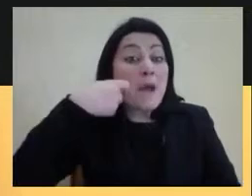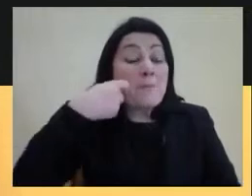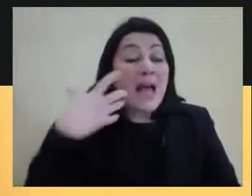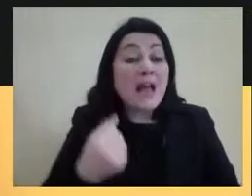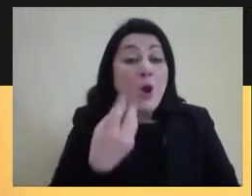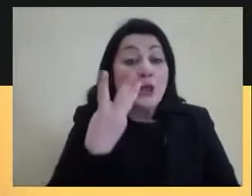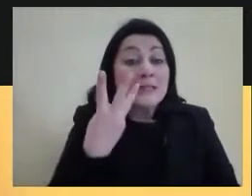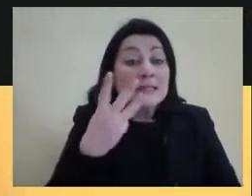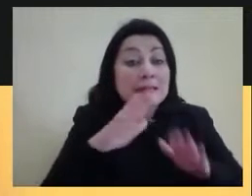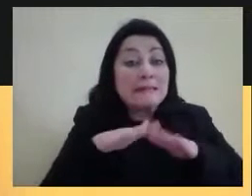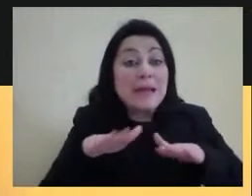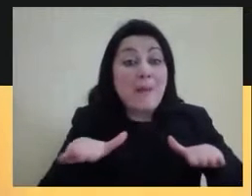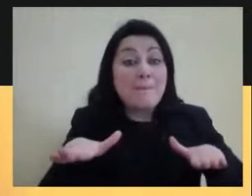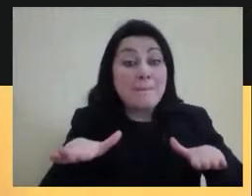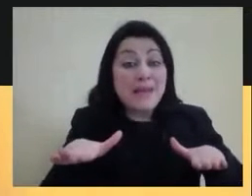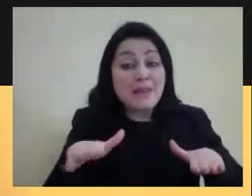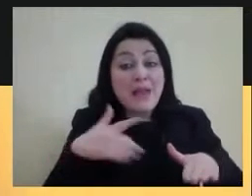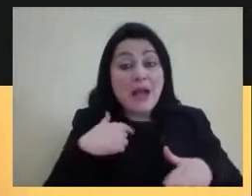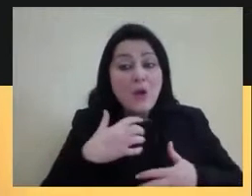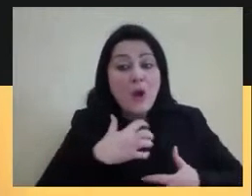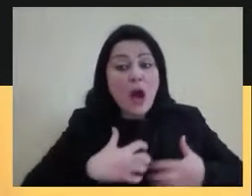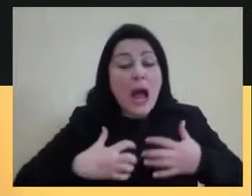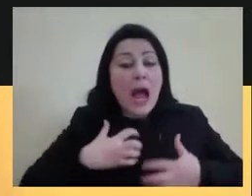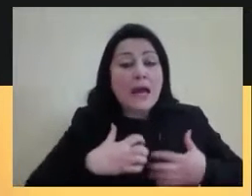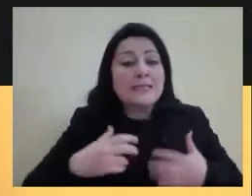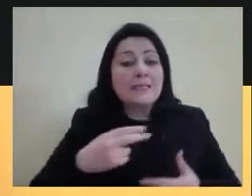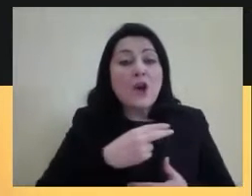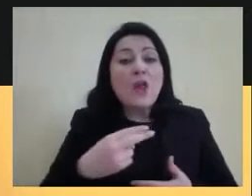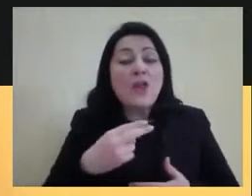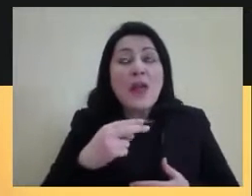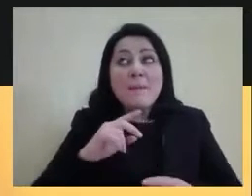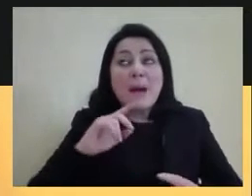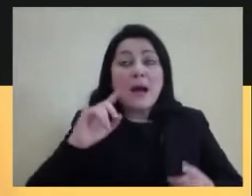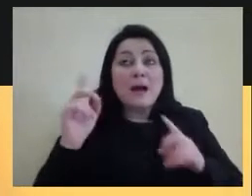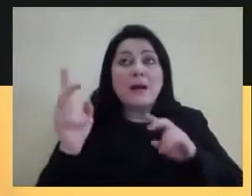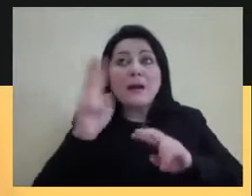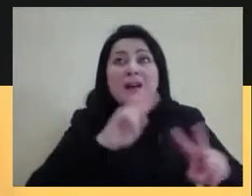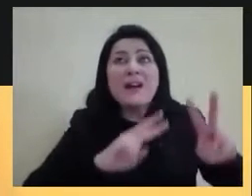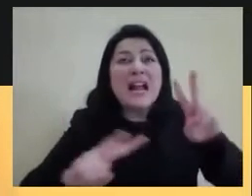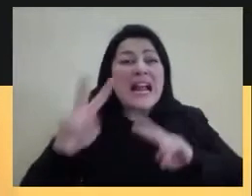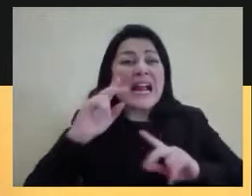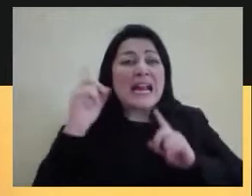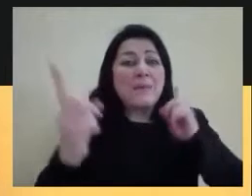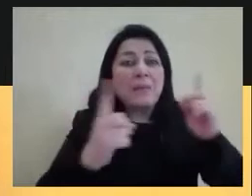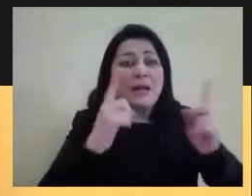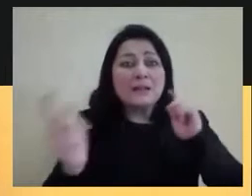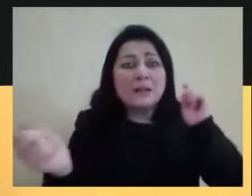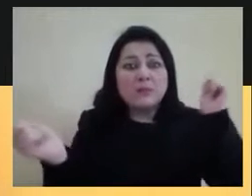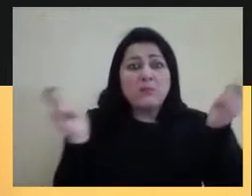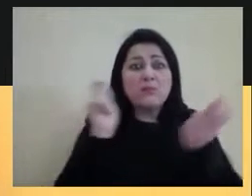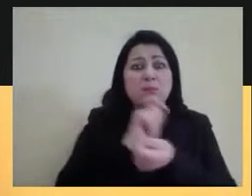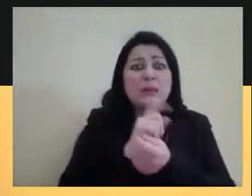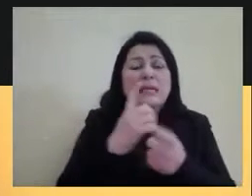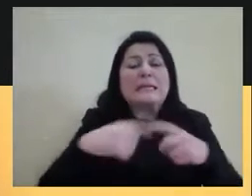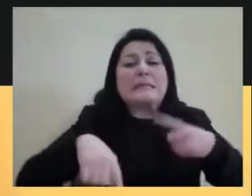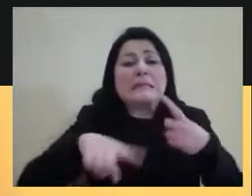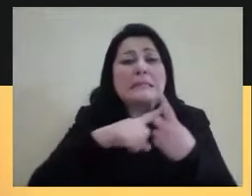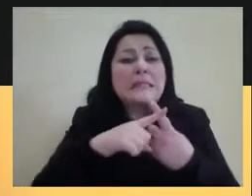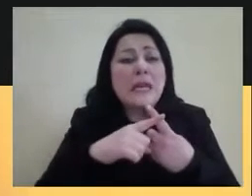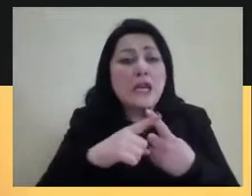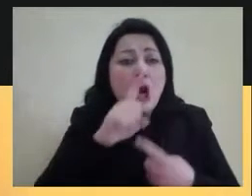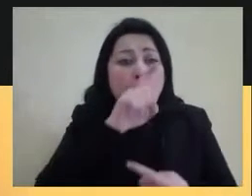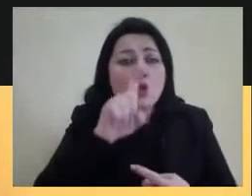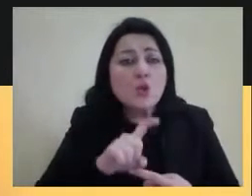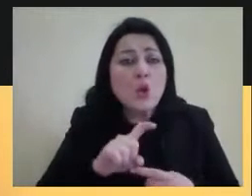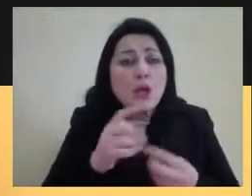κάνει με την κοινωνική αλλαγή και κυρίως τις επιπτώσεις αυτής στη ζωή όλων μας. Αναρωτιέμαι γιατί η προεκτυξία